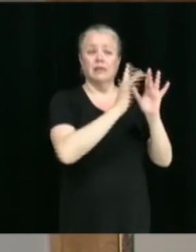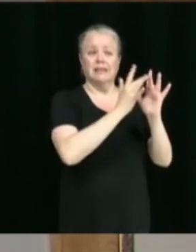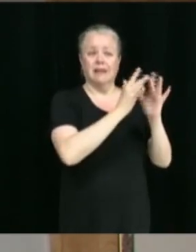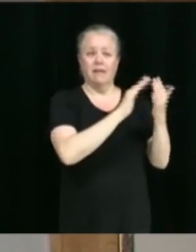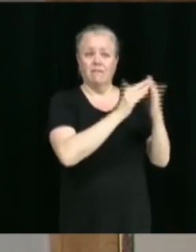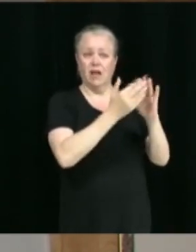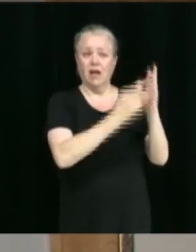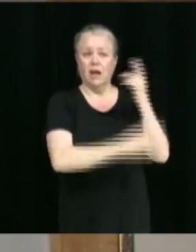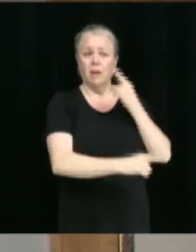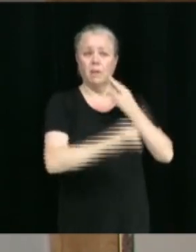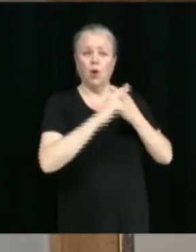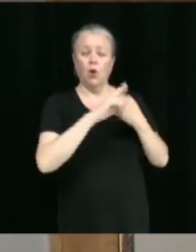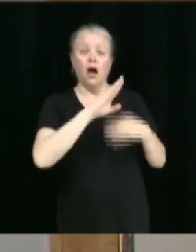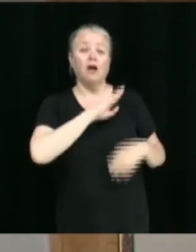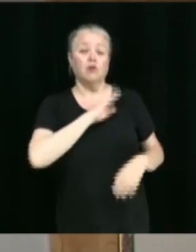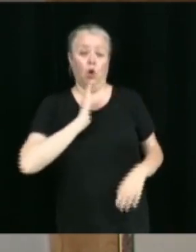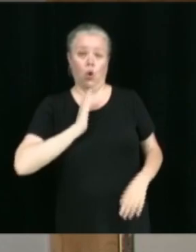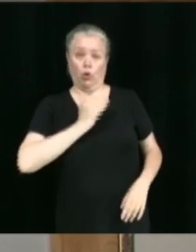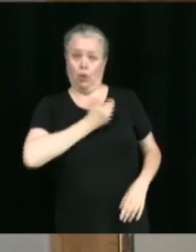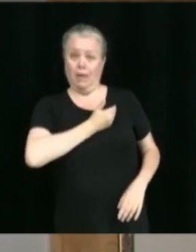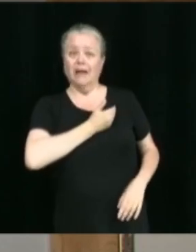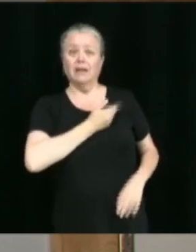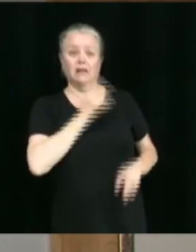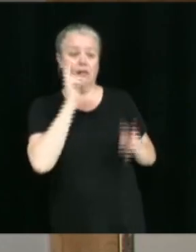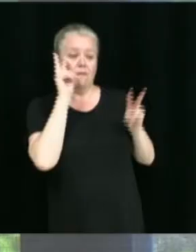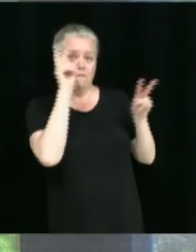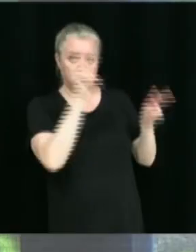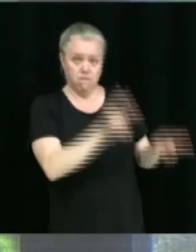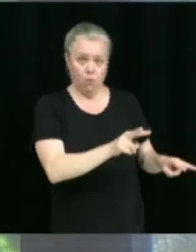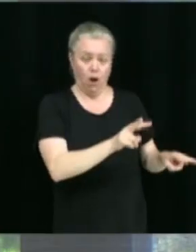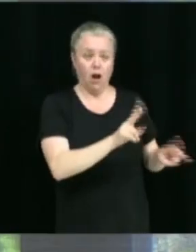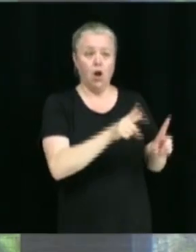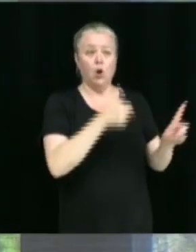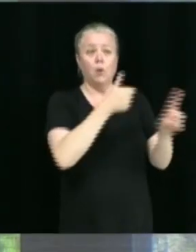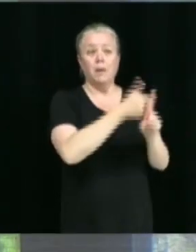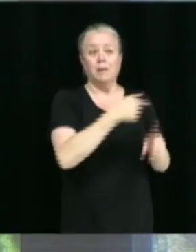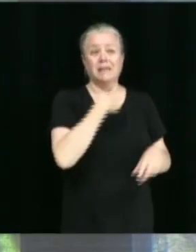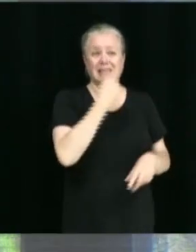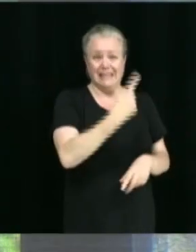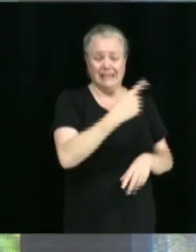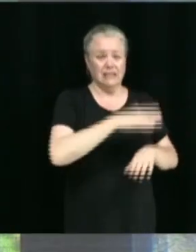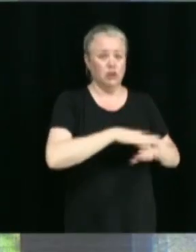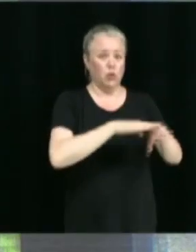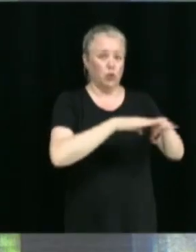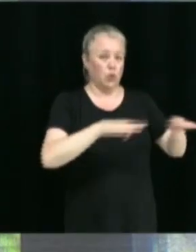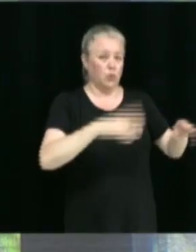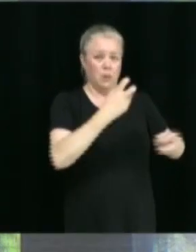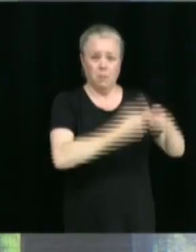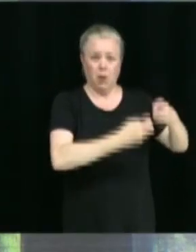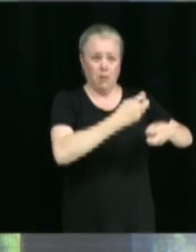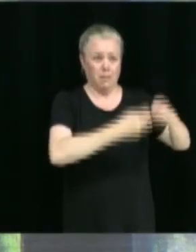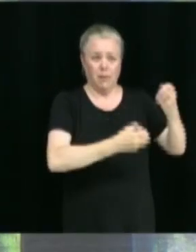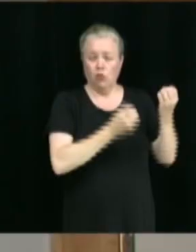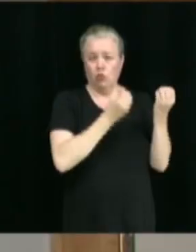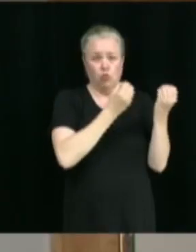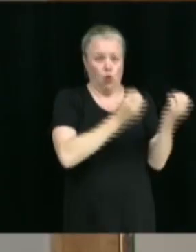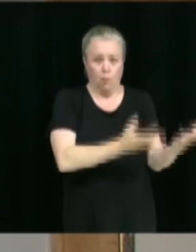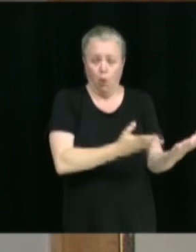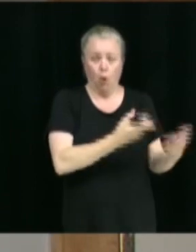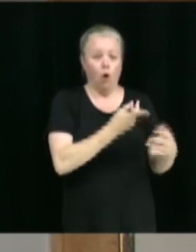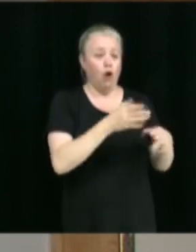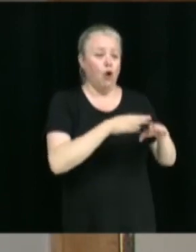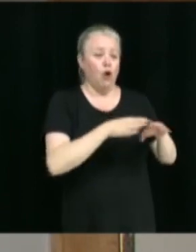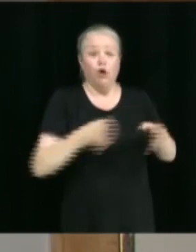répondu. Il a un contre-maître qui est allé voir les lieux et qui a dit qu n avait pas de problème avec le trottoir. Mais effectivement, il n pas de problème avec le